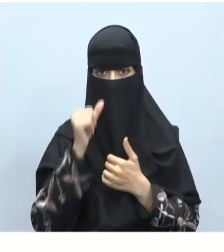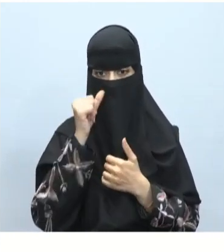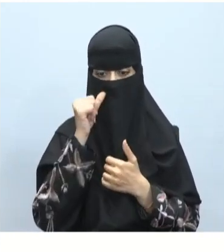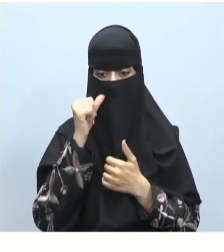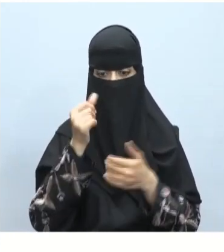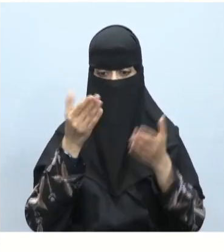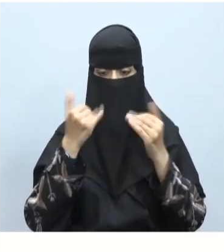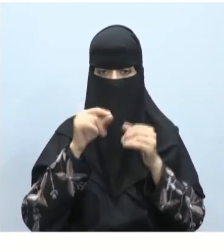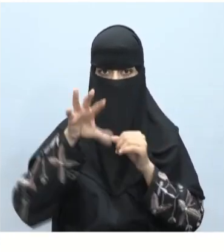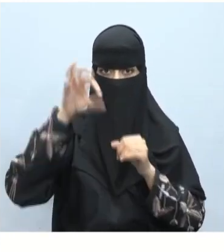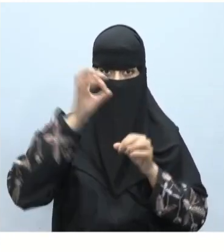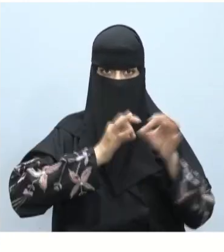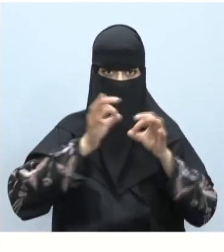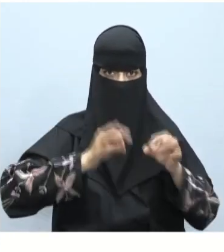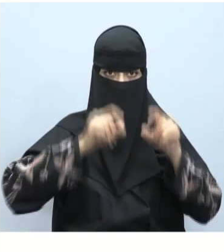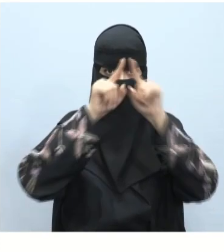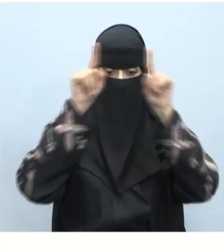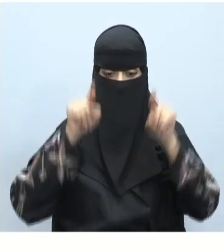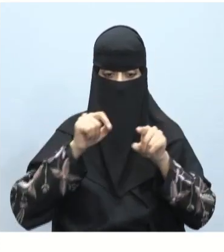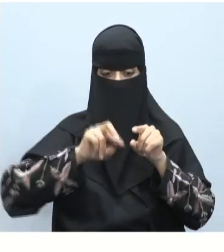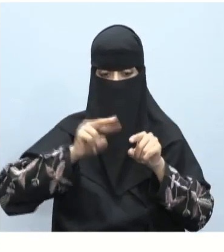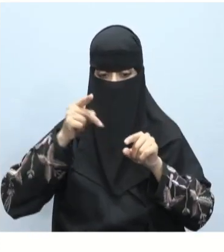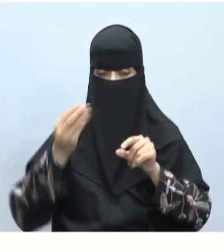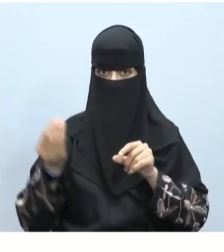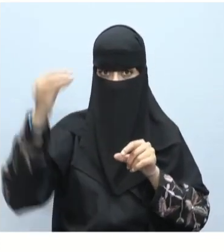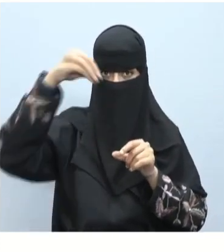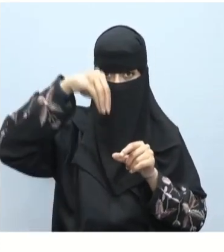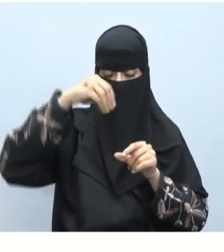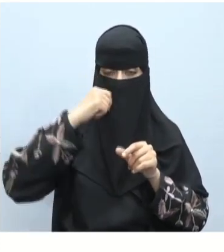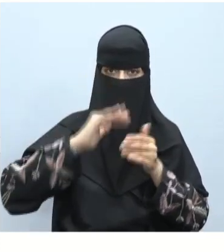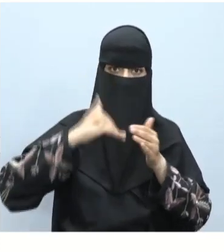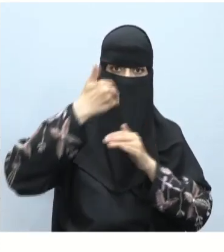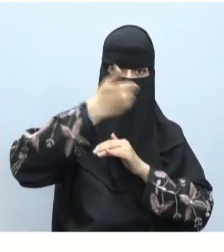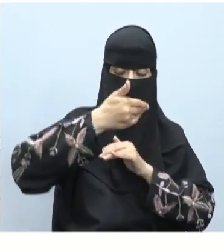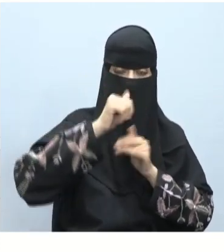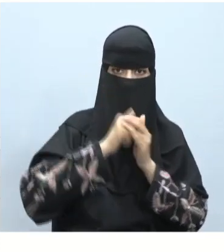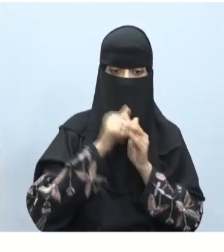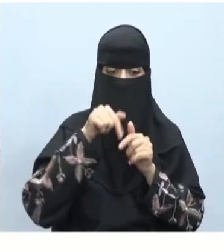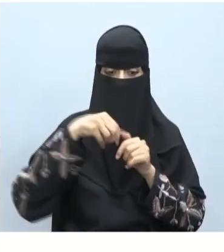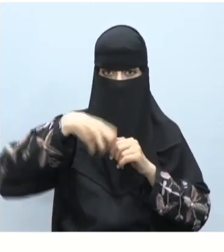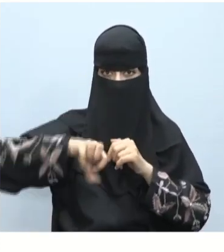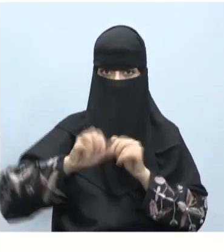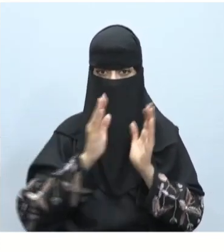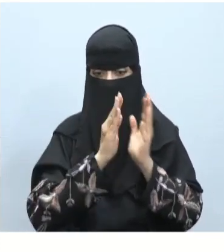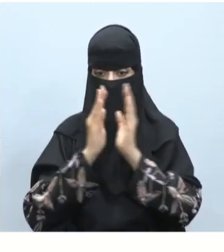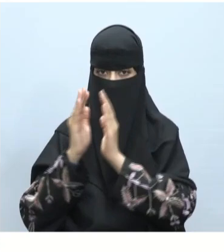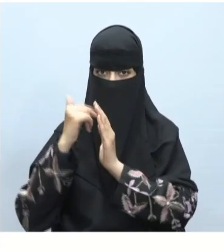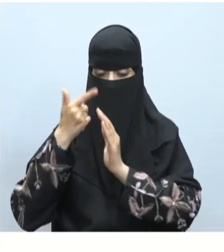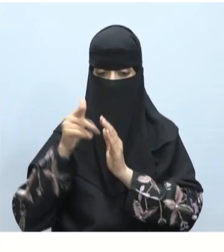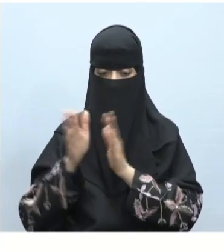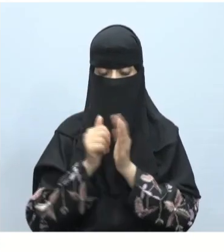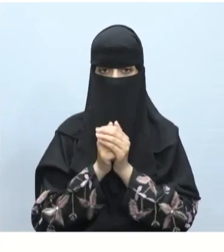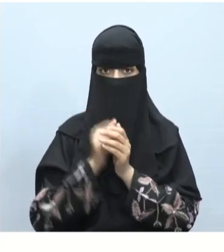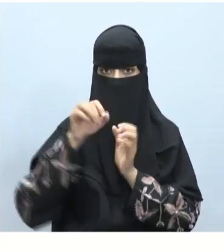لاختيار تخطيط الصفحة نضغط على زر إدراج بعد ذلك من قسم الوحدات وحدات